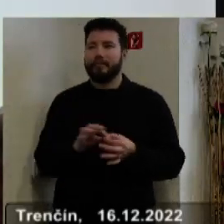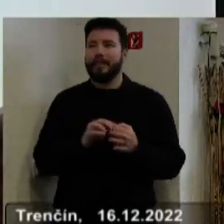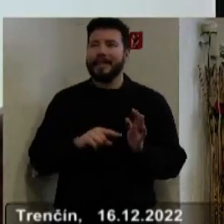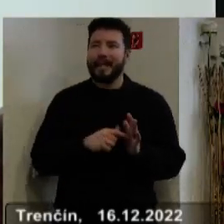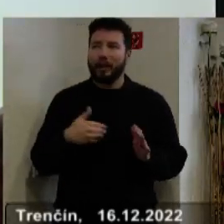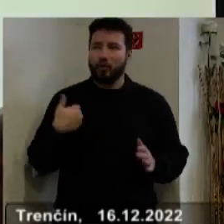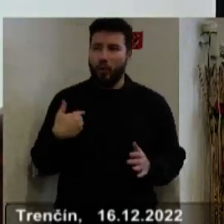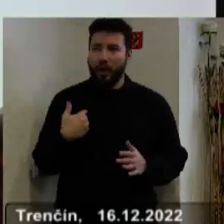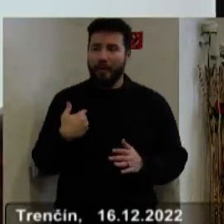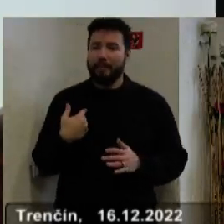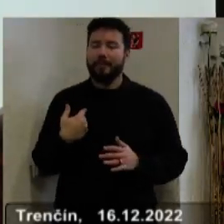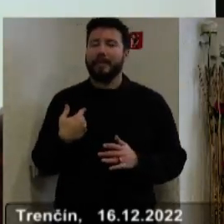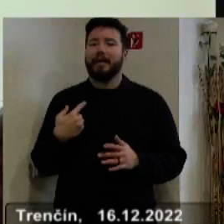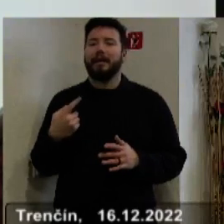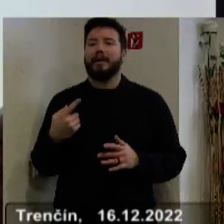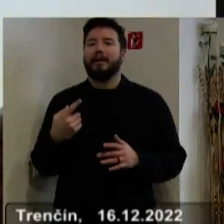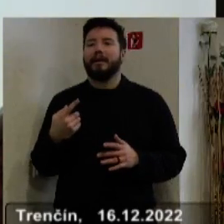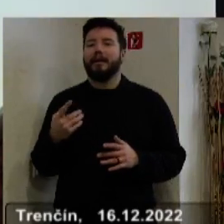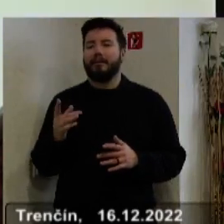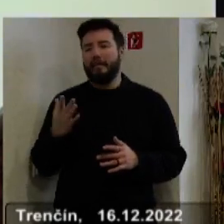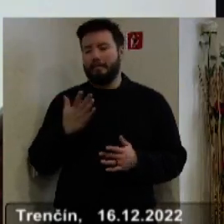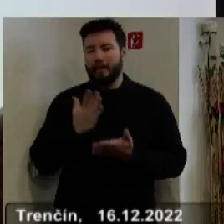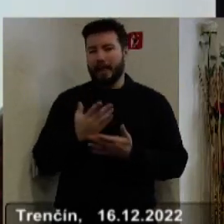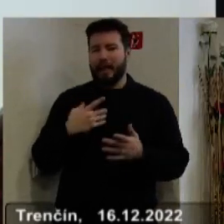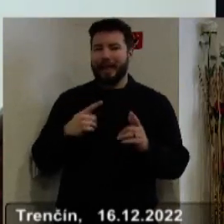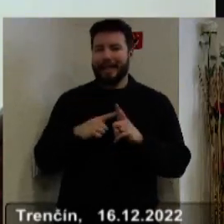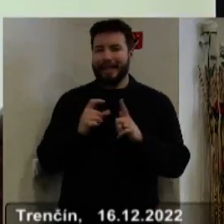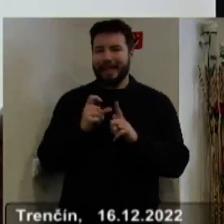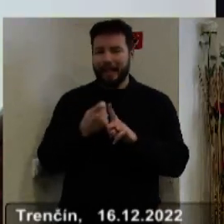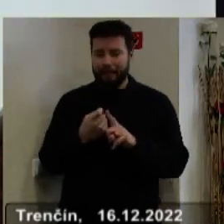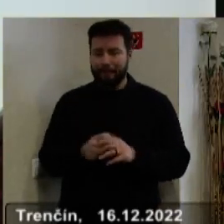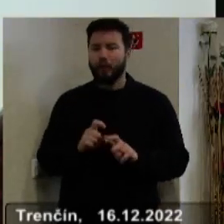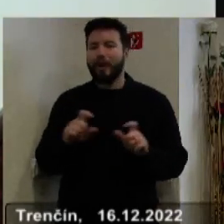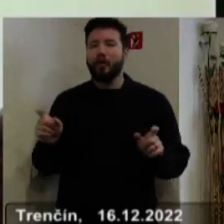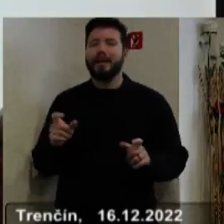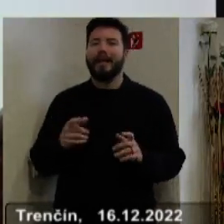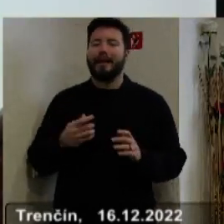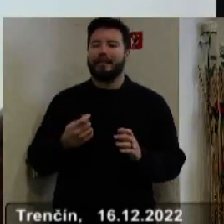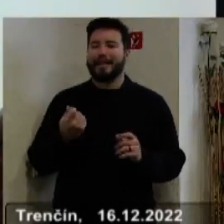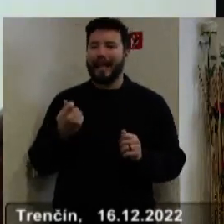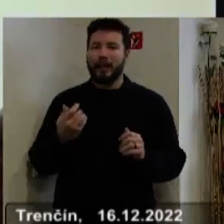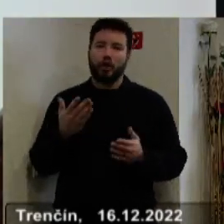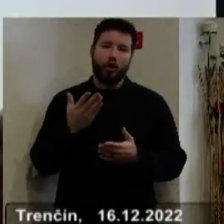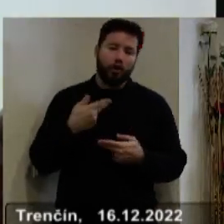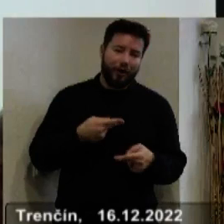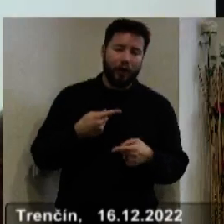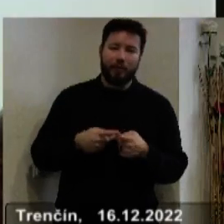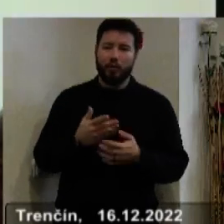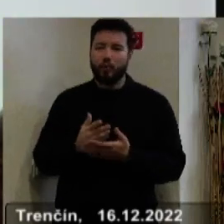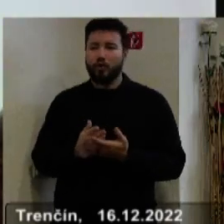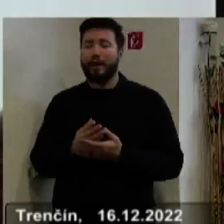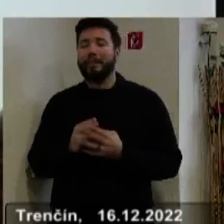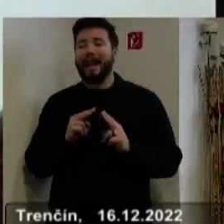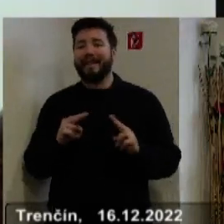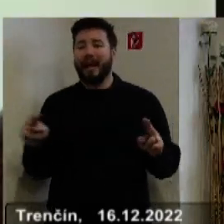zriadevateľskej pôsobnosti TSK, slúvislosti s nárastom cien tovérov a služieb, najmä energií, stredné školy